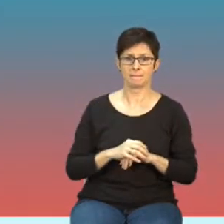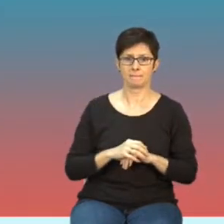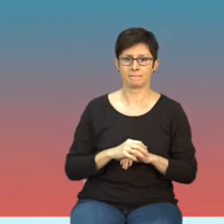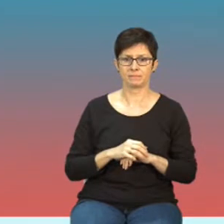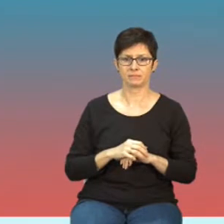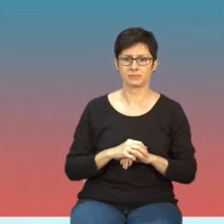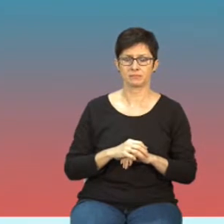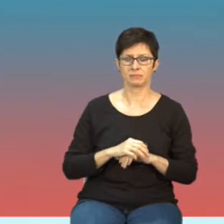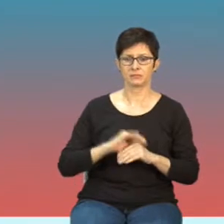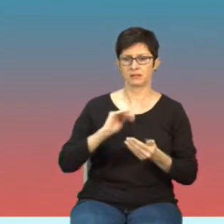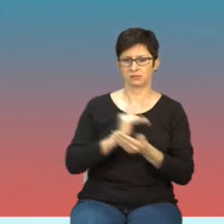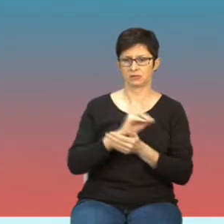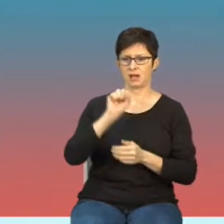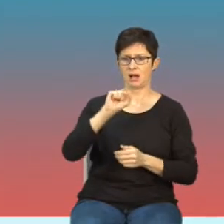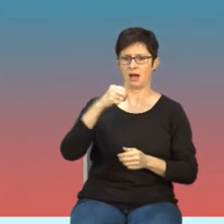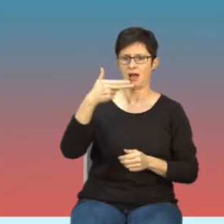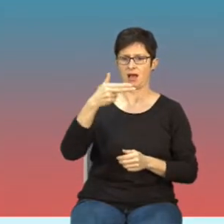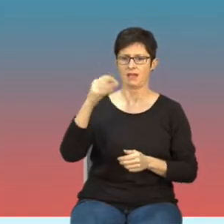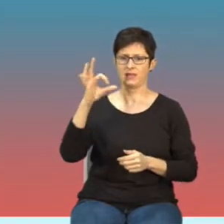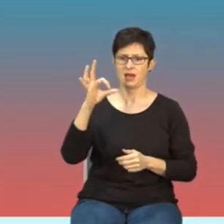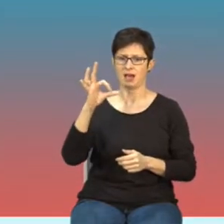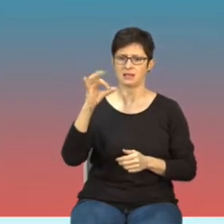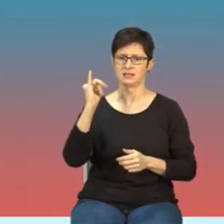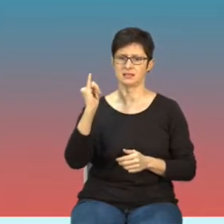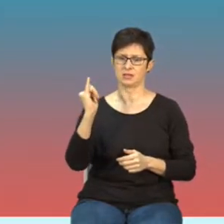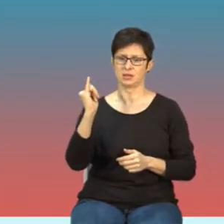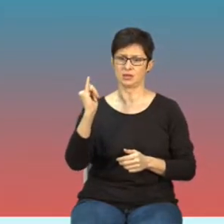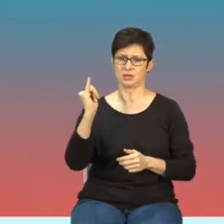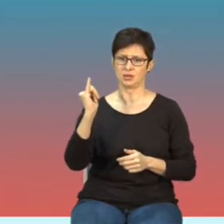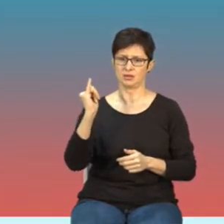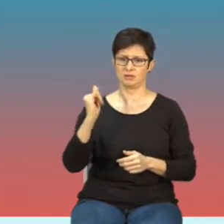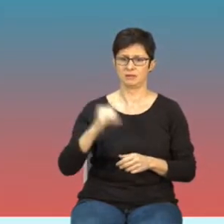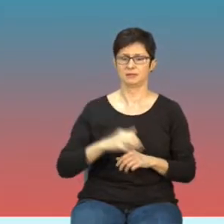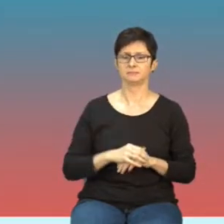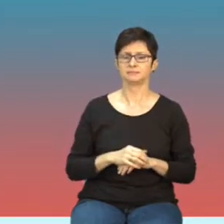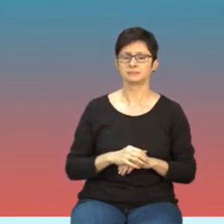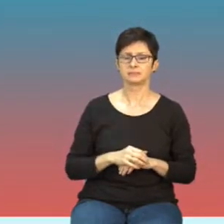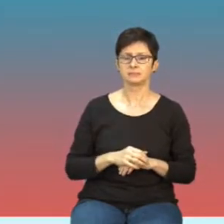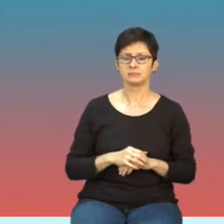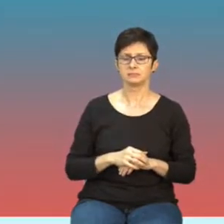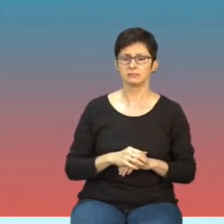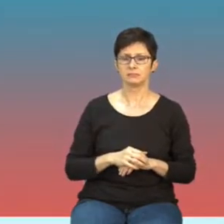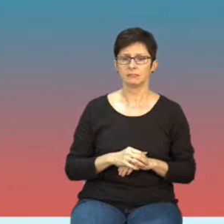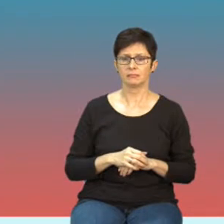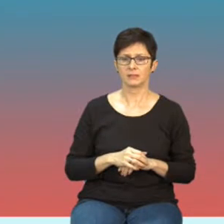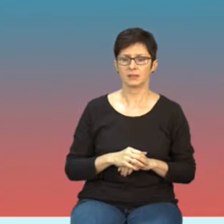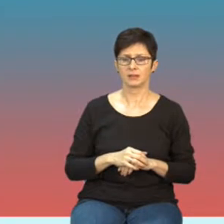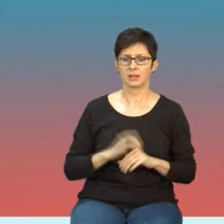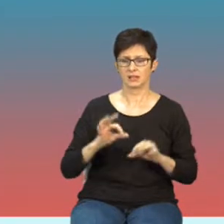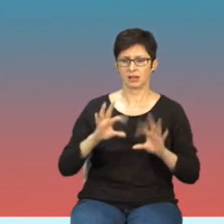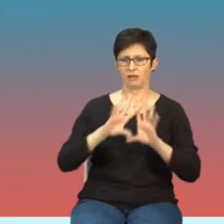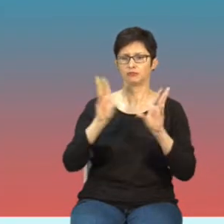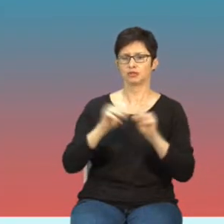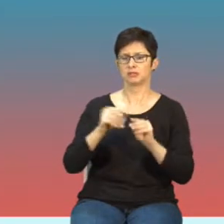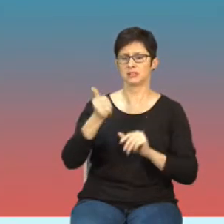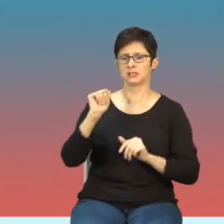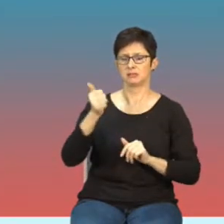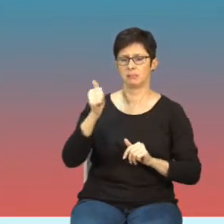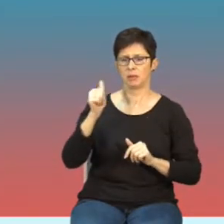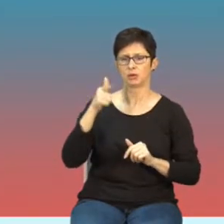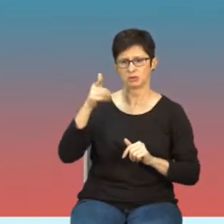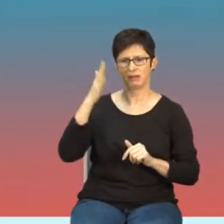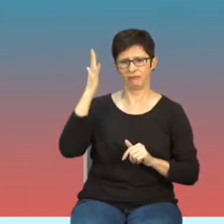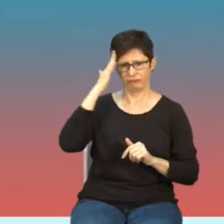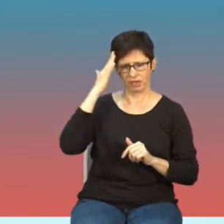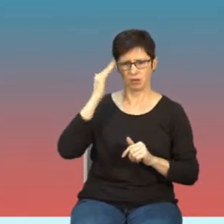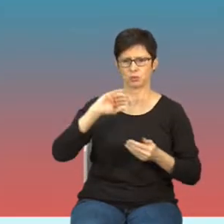Association. Obecnie słynne, prawda, które wszyscy specjaliści zajmujący się polami elektromagnetycznymi znają,